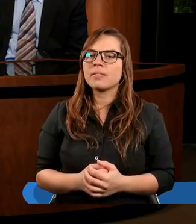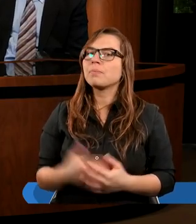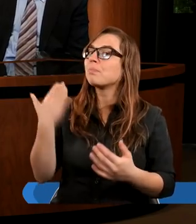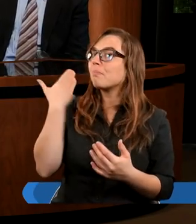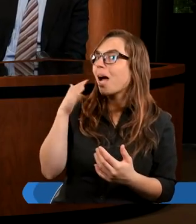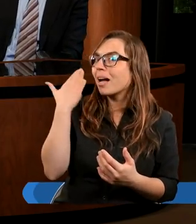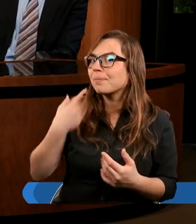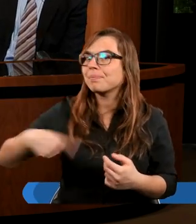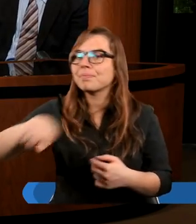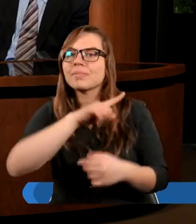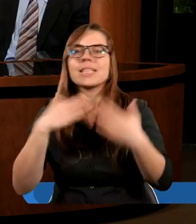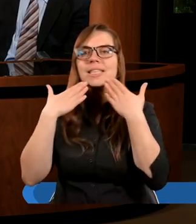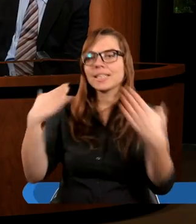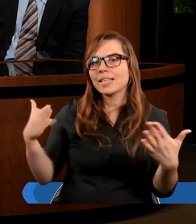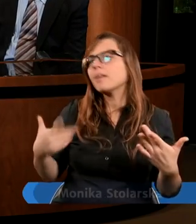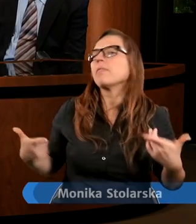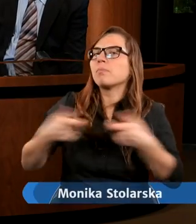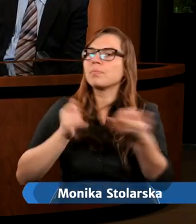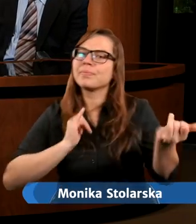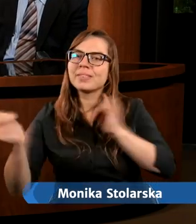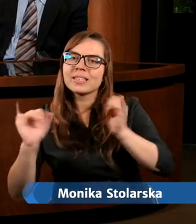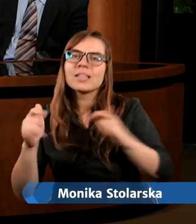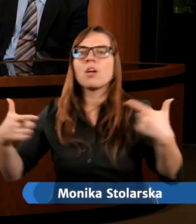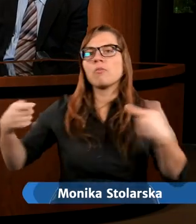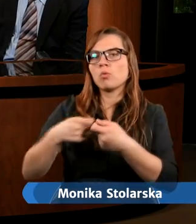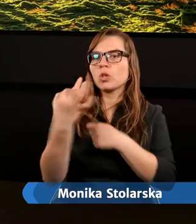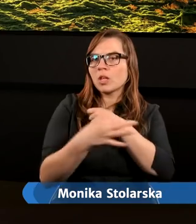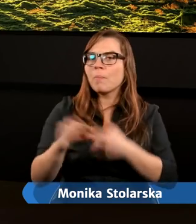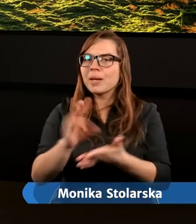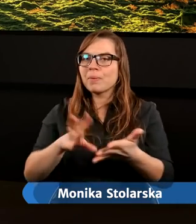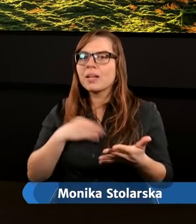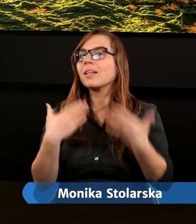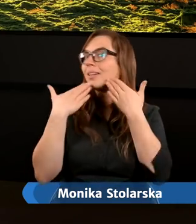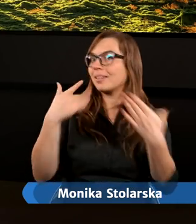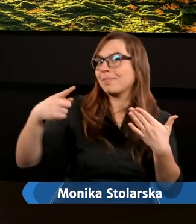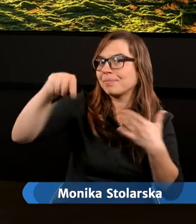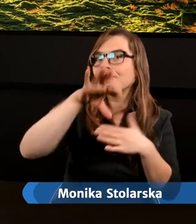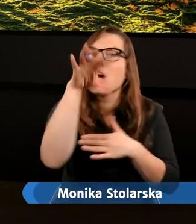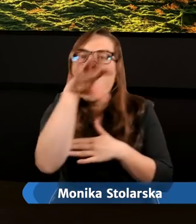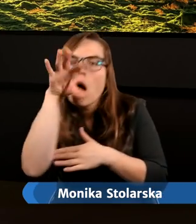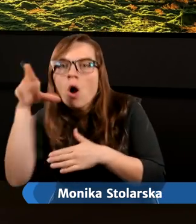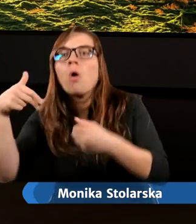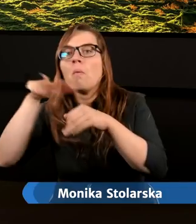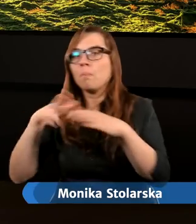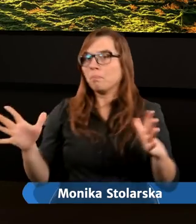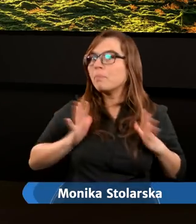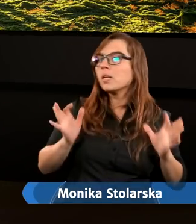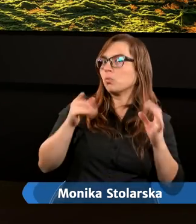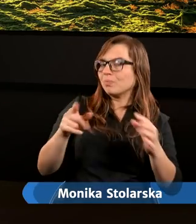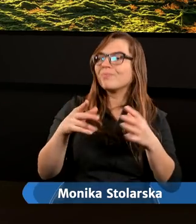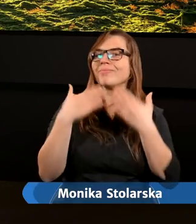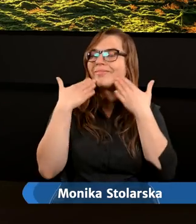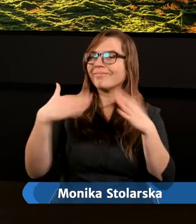Bardzo Wam dziękuję za tą wspólną dyskusję i wspólne studium Biblii. Dziękuję też wszystkim, którzy z nami w tym